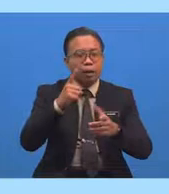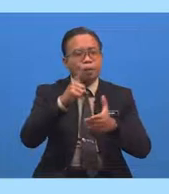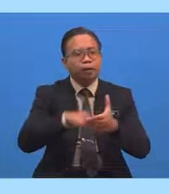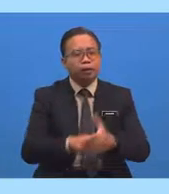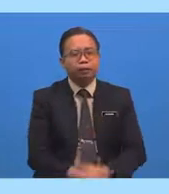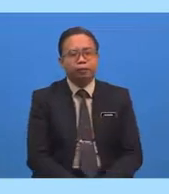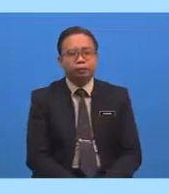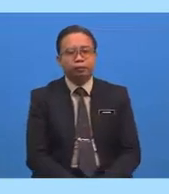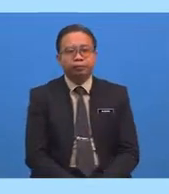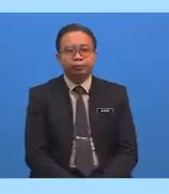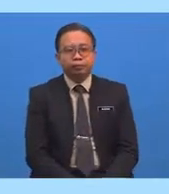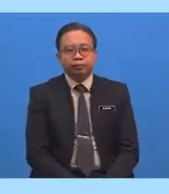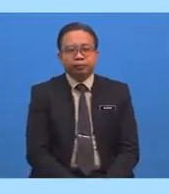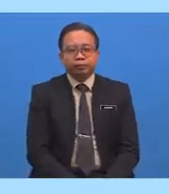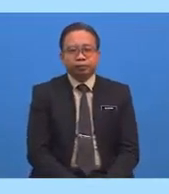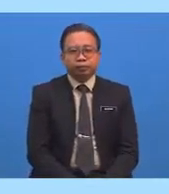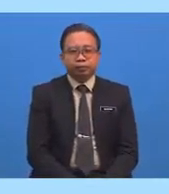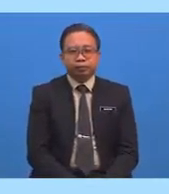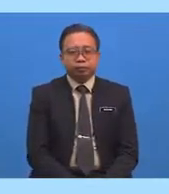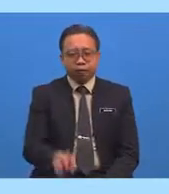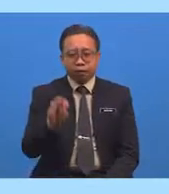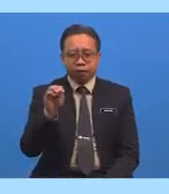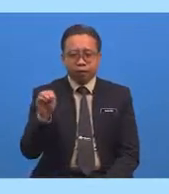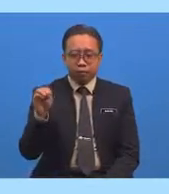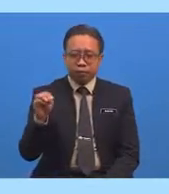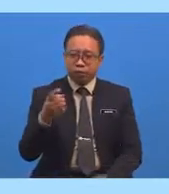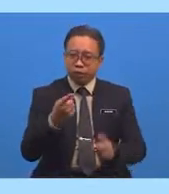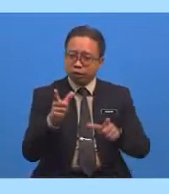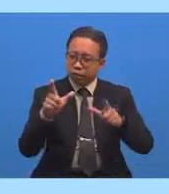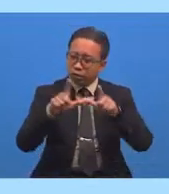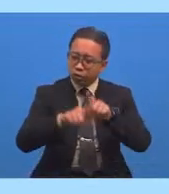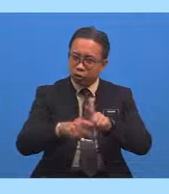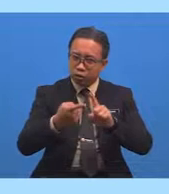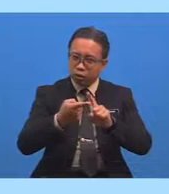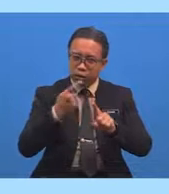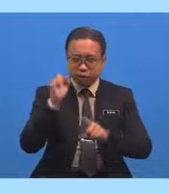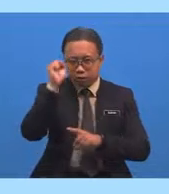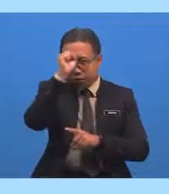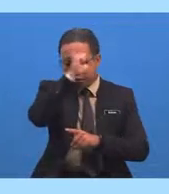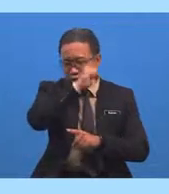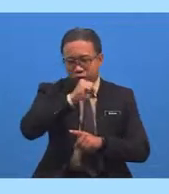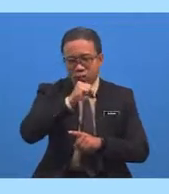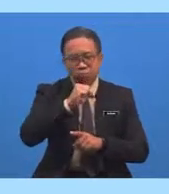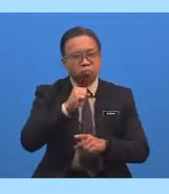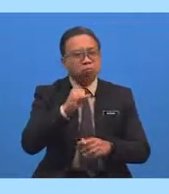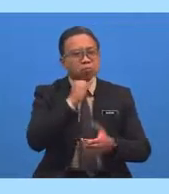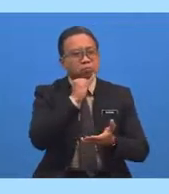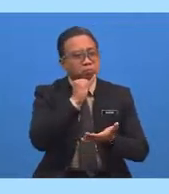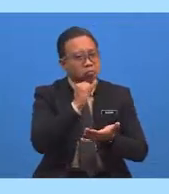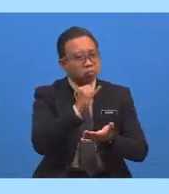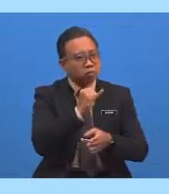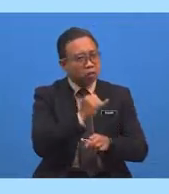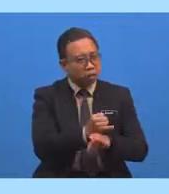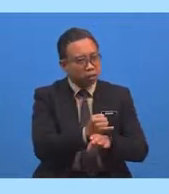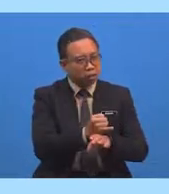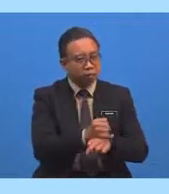Ya Murid-murid Perlindungan daripada sifat-sifat keji Dan